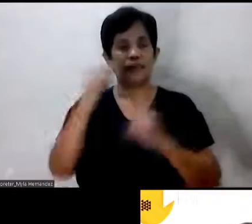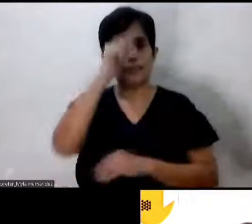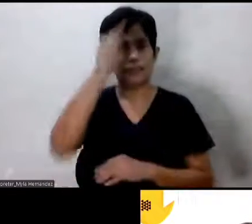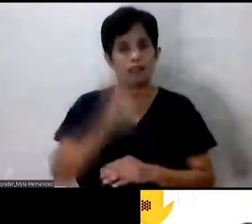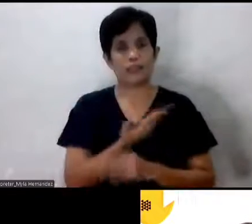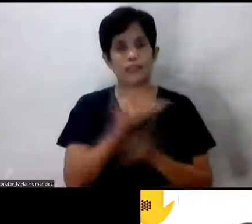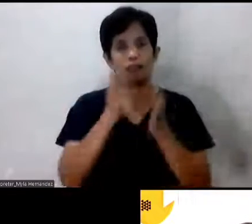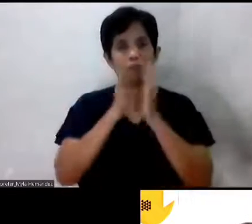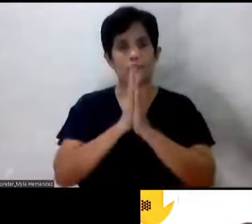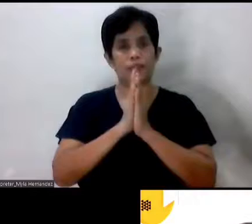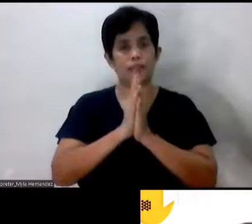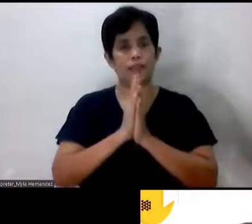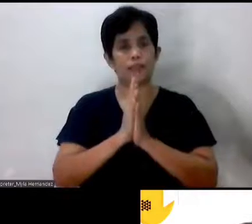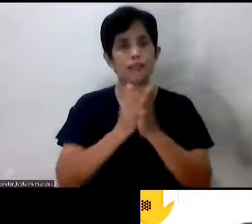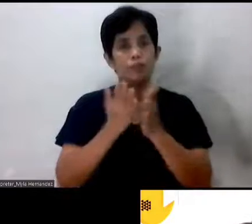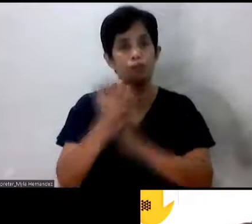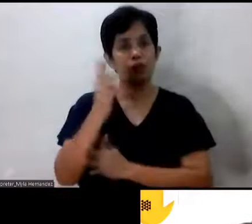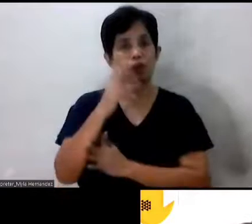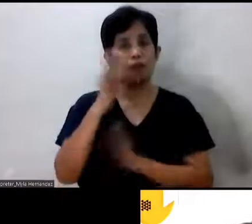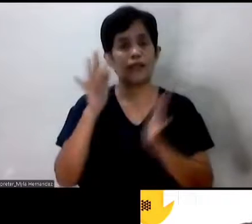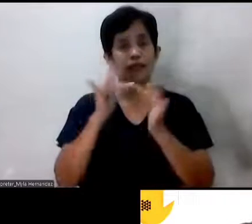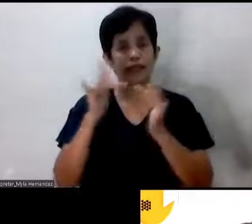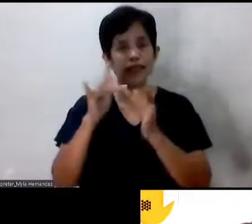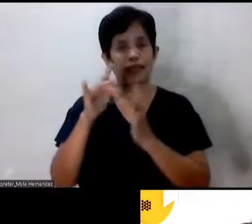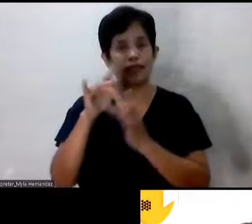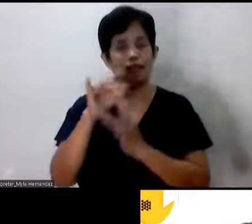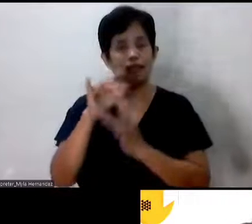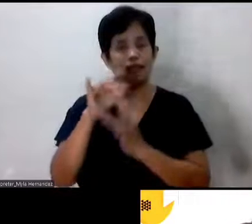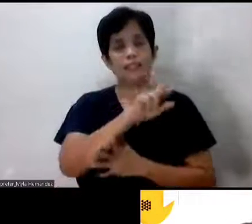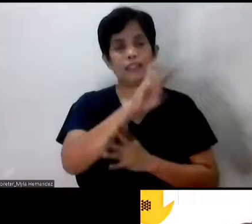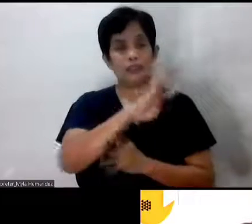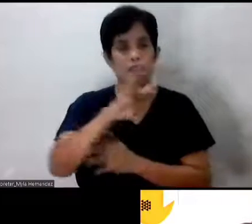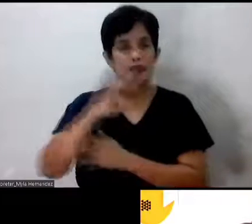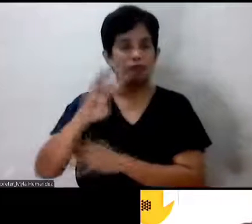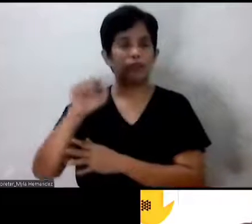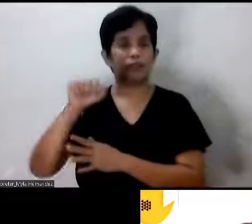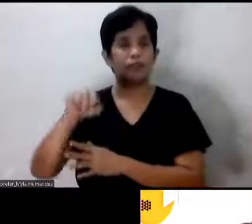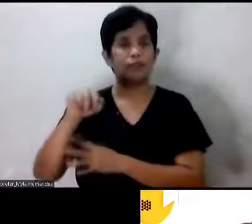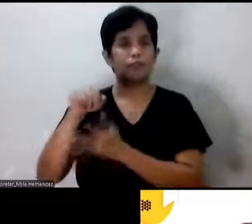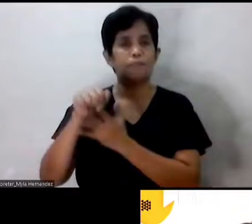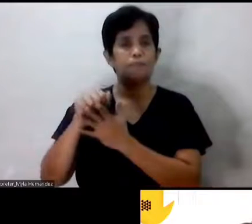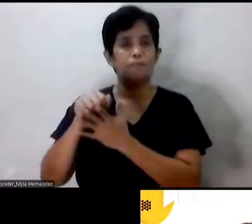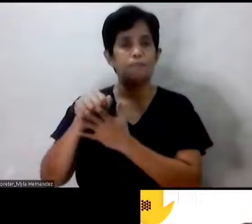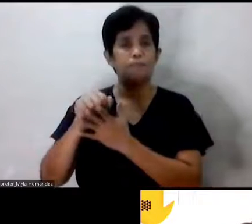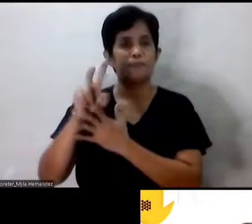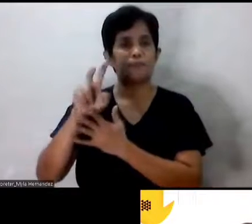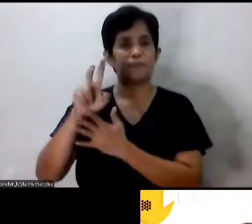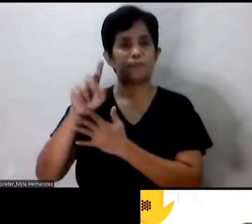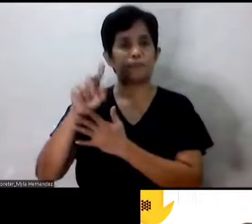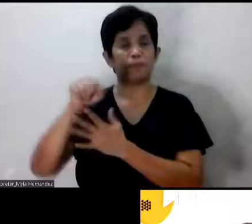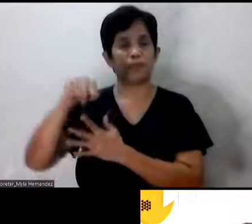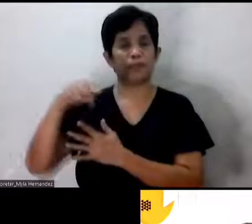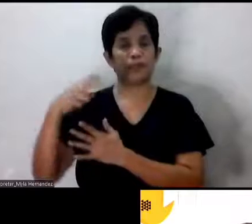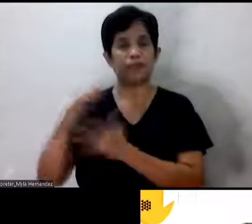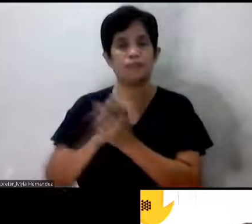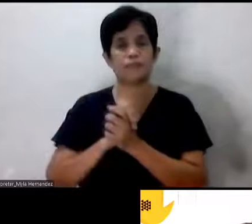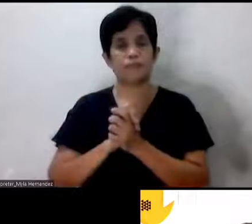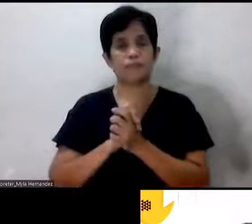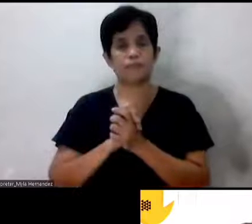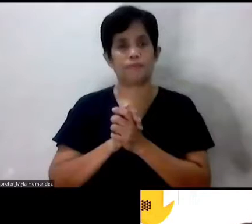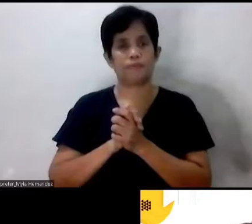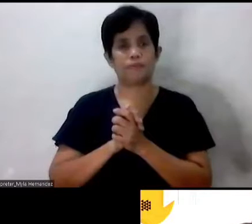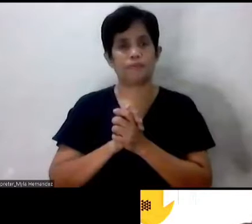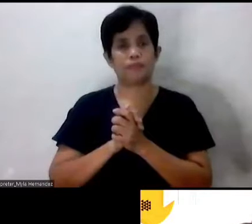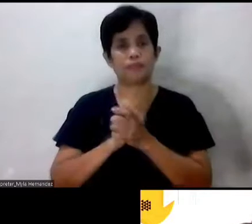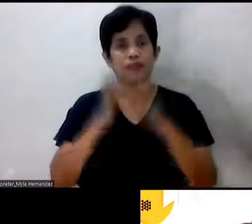kapanaling na nakikinig via the internet www.veritas846.ph So, click nyo lang po yung watch us live.